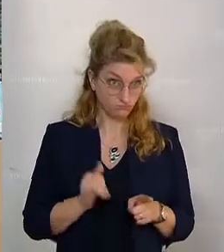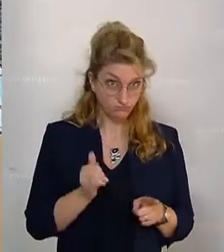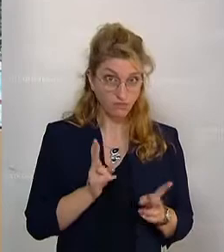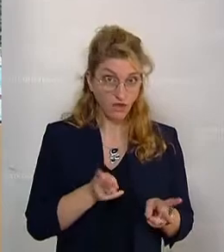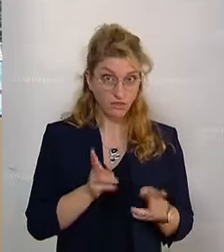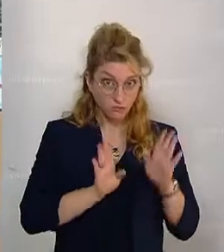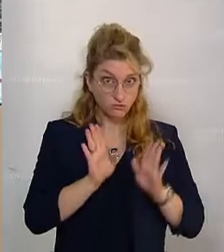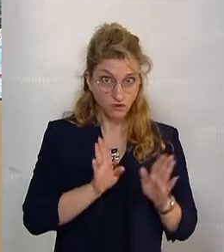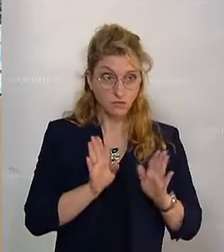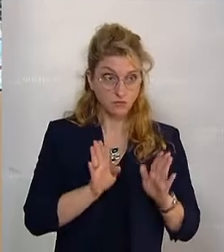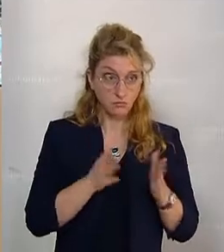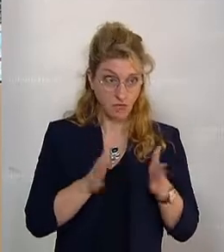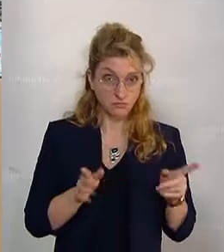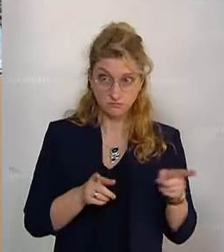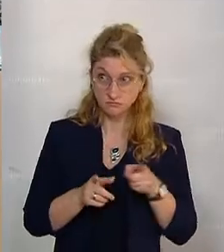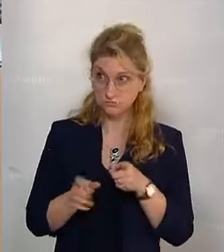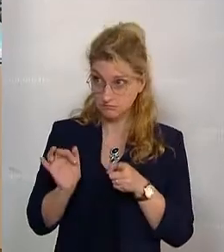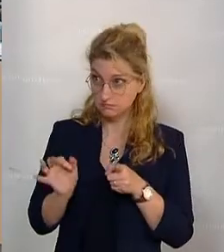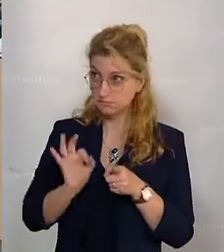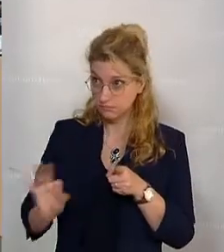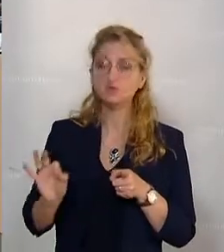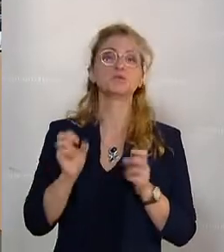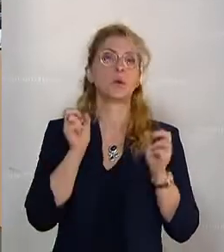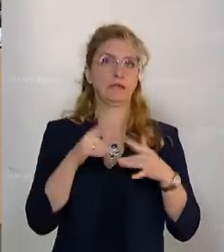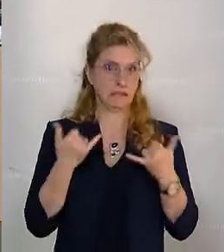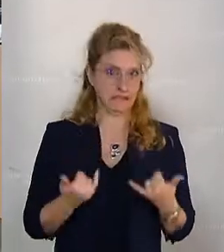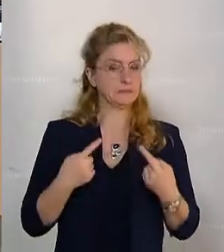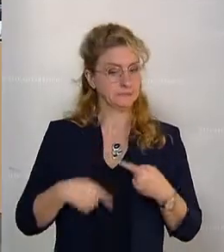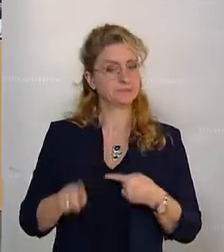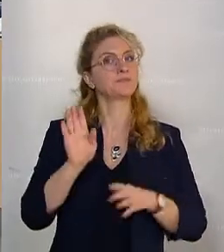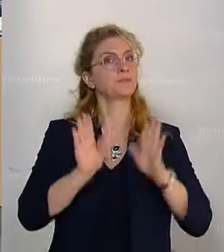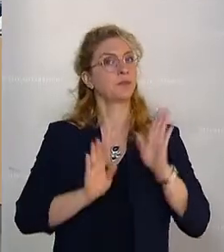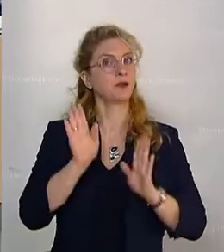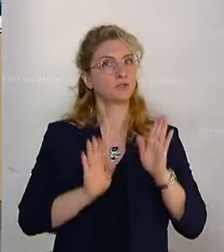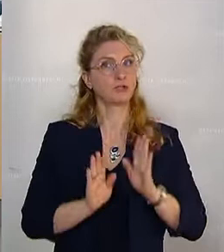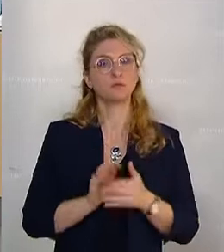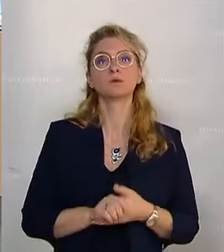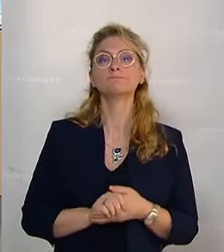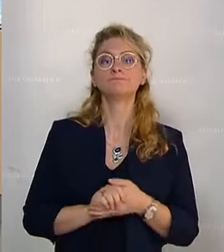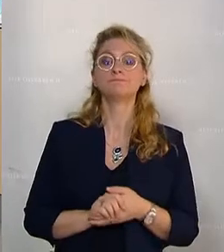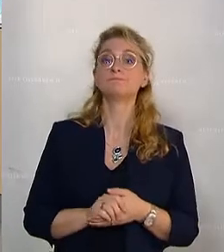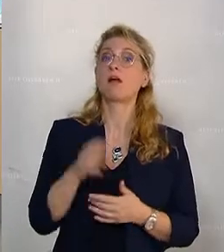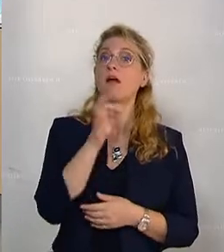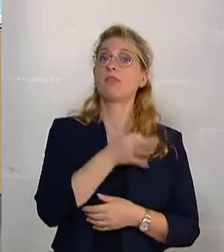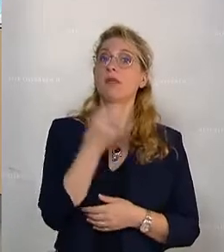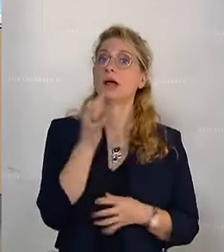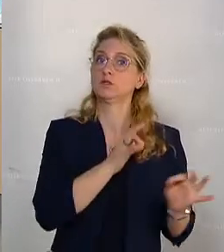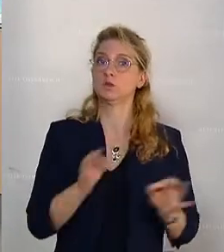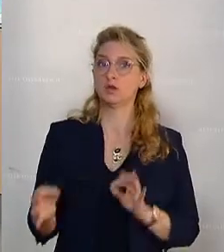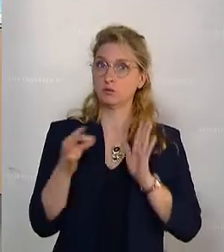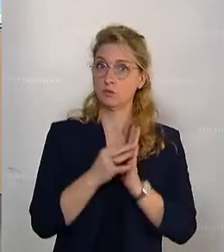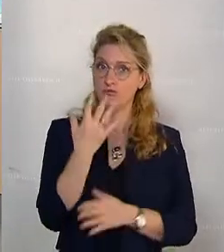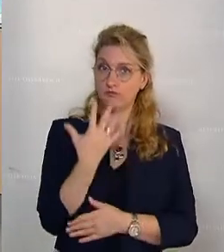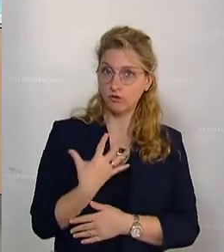Die bäuerlichen Einkommen sind im Vorjahr leicht gestiegen. Punkt 5.